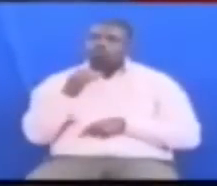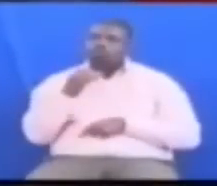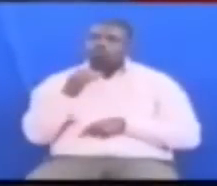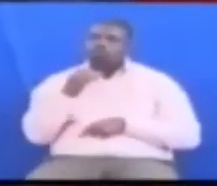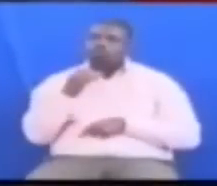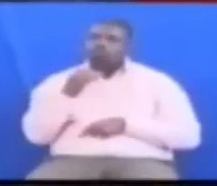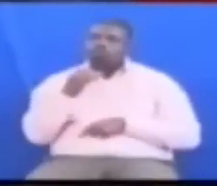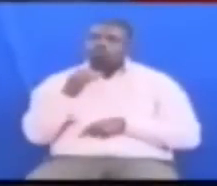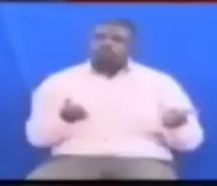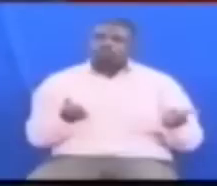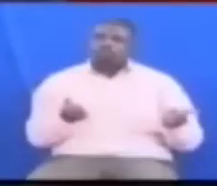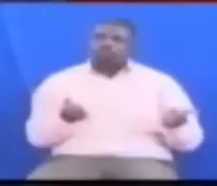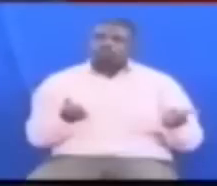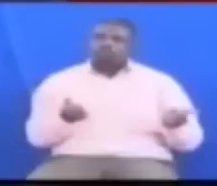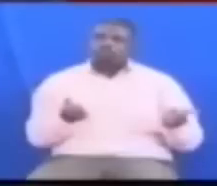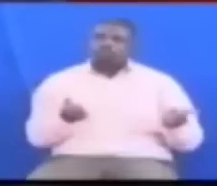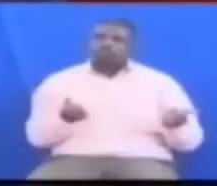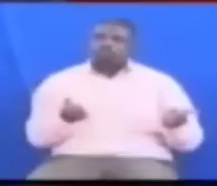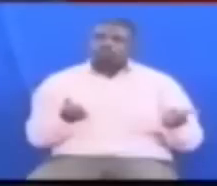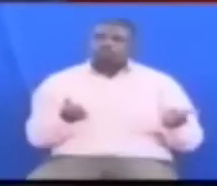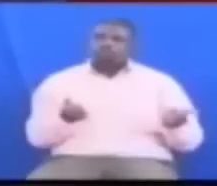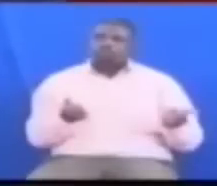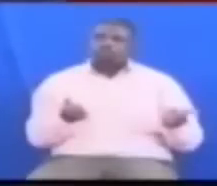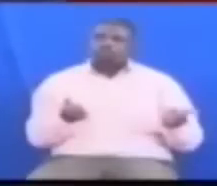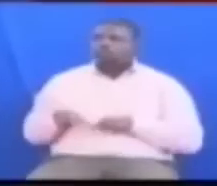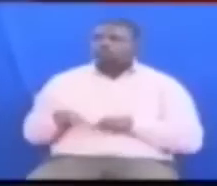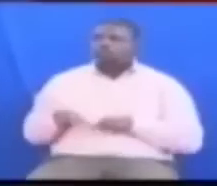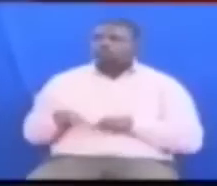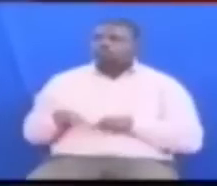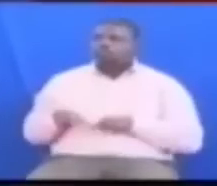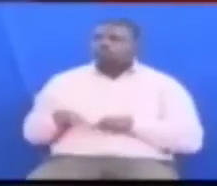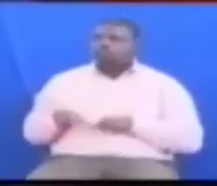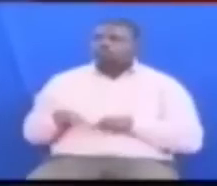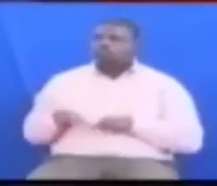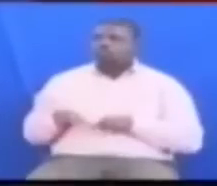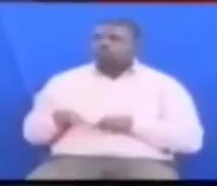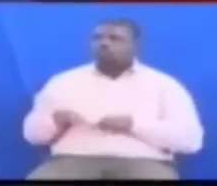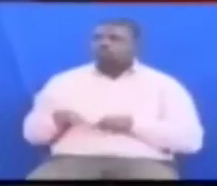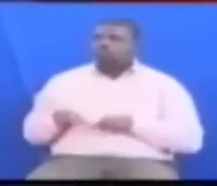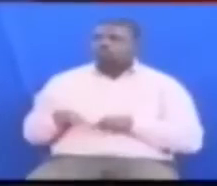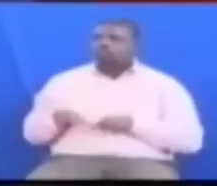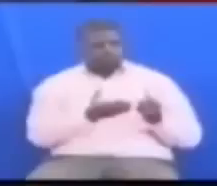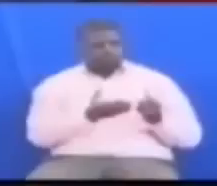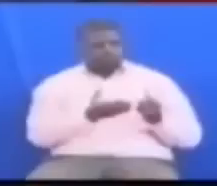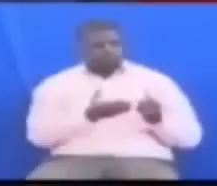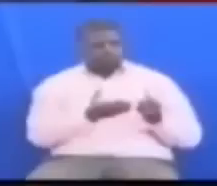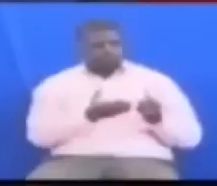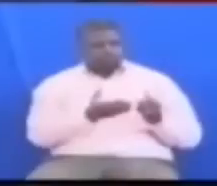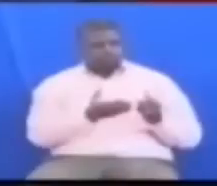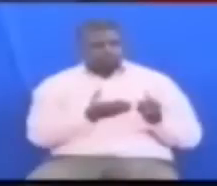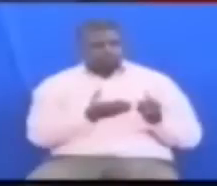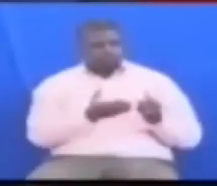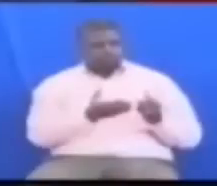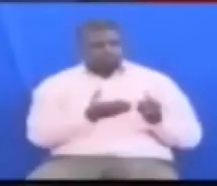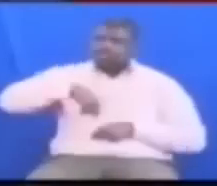tukuwa kwa sababu kwamba Wanapita mlangu ambao hauko sawasawa Sasa mime ni yombe serikari Pangunya na kwamba tunaitari Urinzi uwekwe katika ustalizetu